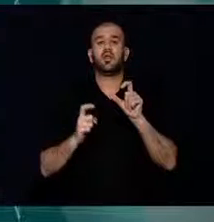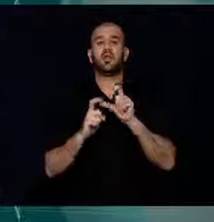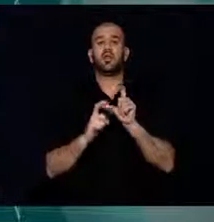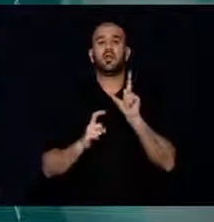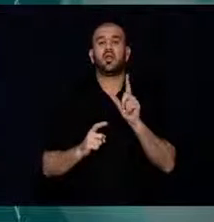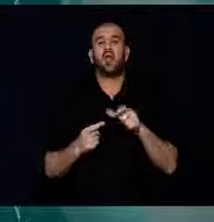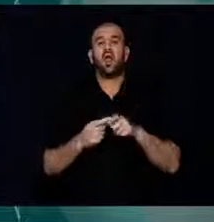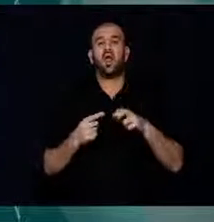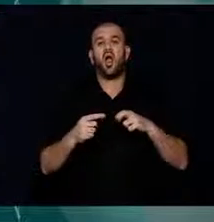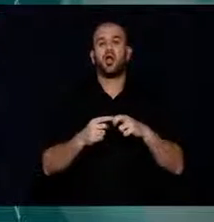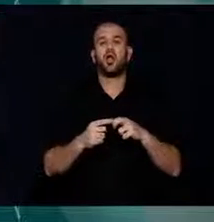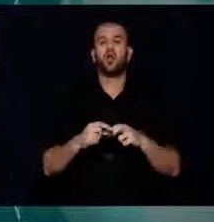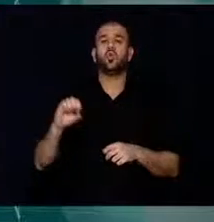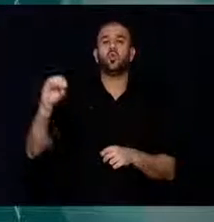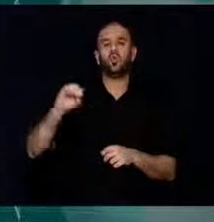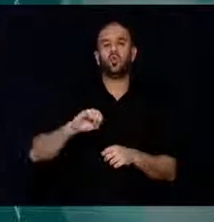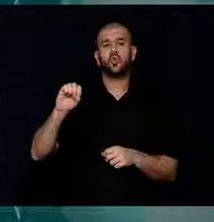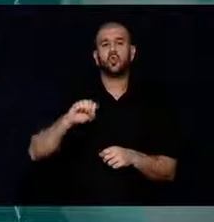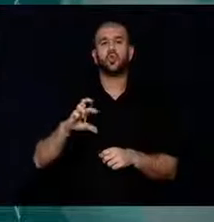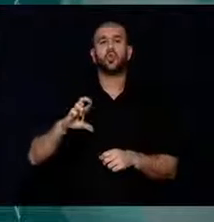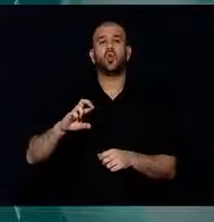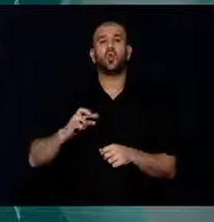karışmasıyla meydana geliyor.